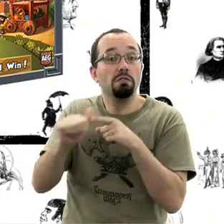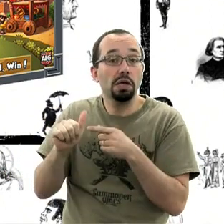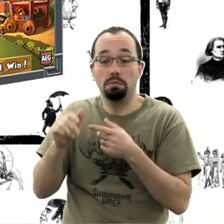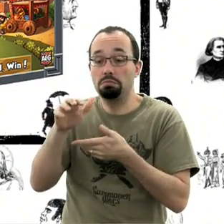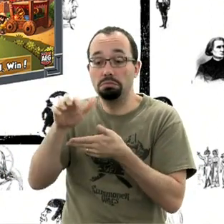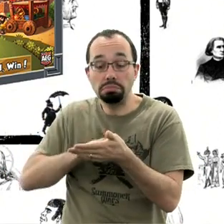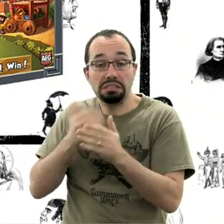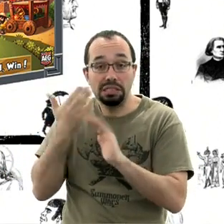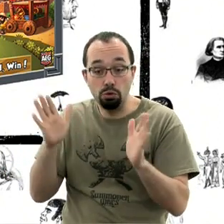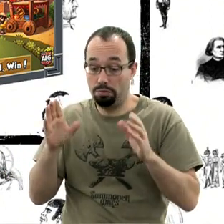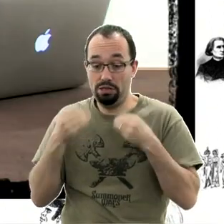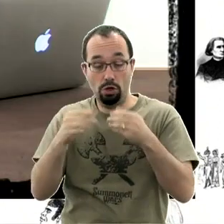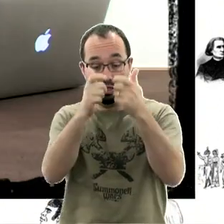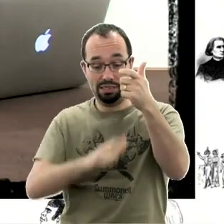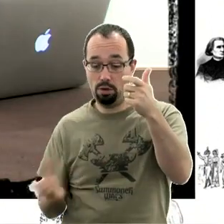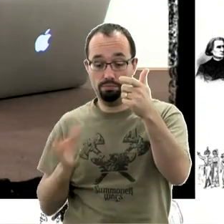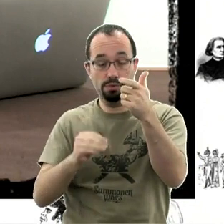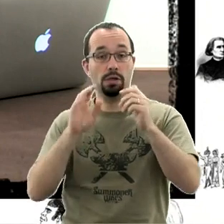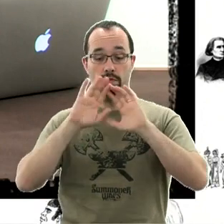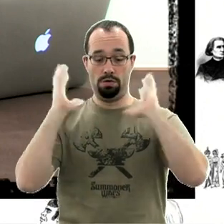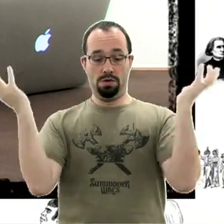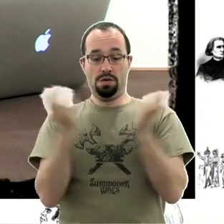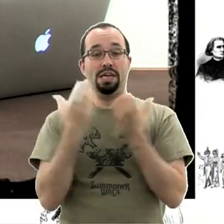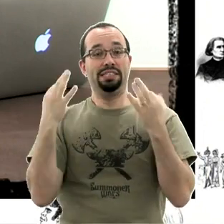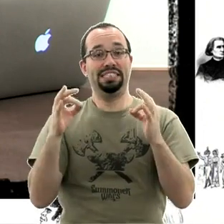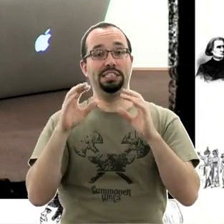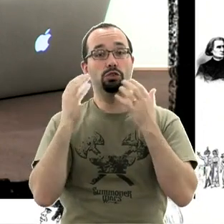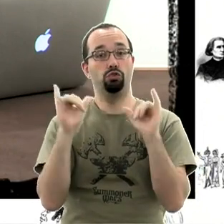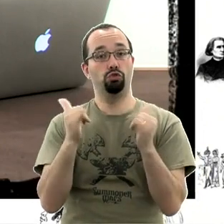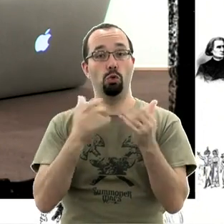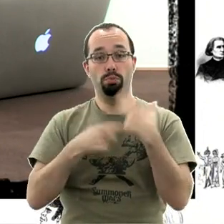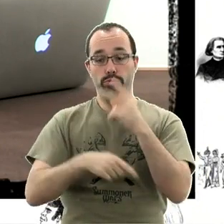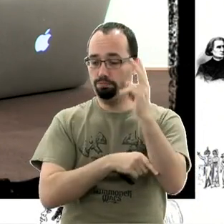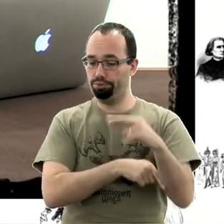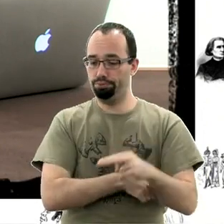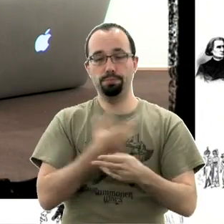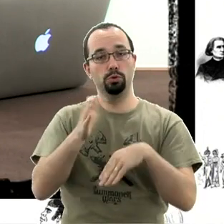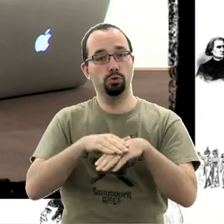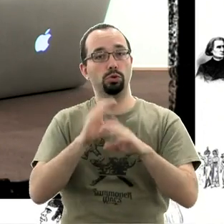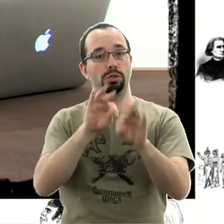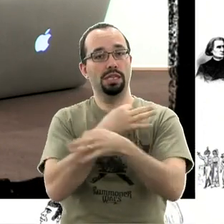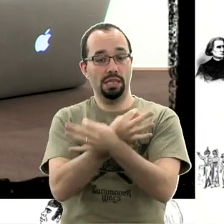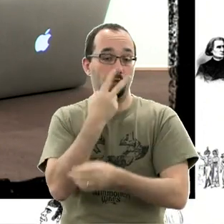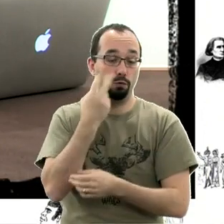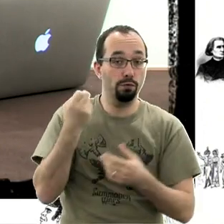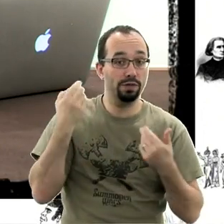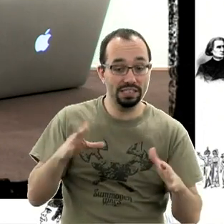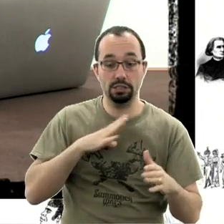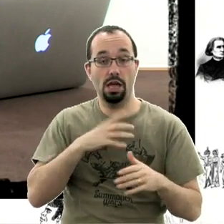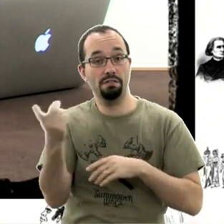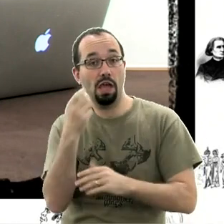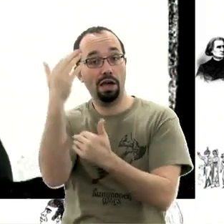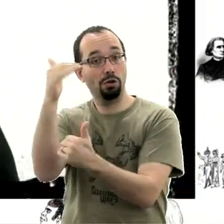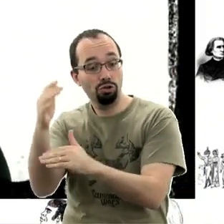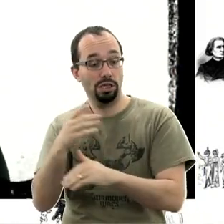grimpe. Voilà, on a fait le tour des 10 jeux les plus consultés du mois sur Tric Trac. Des jeux un peu export, des jeux, on sait